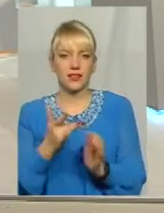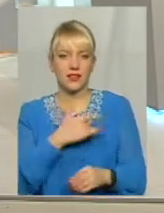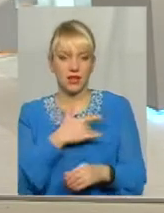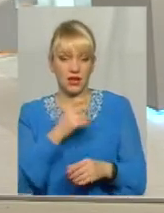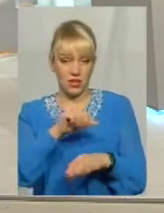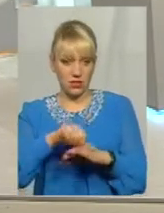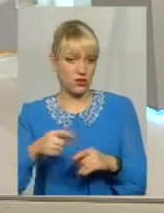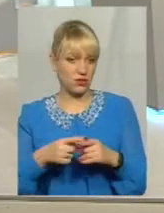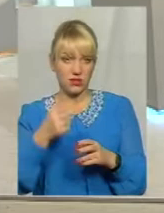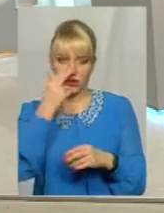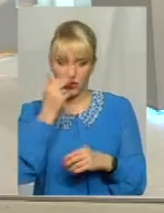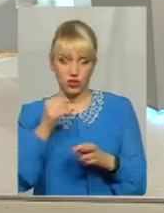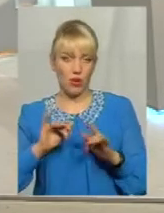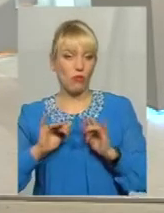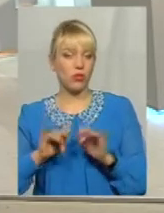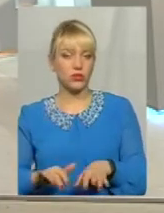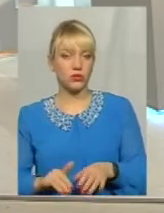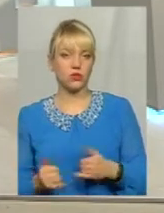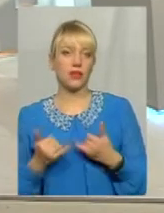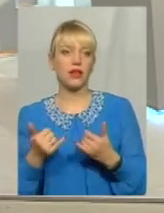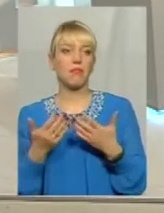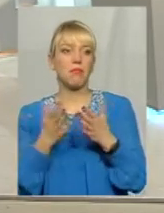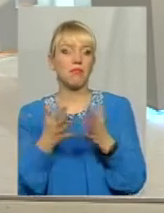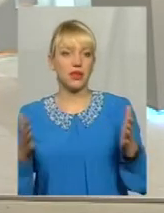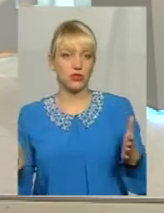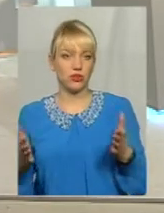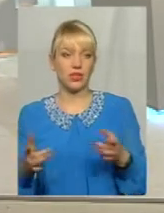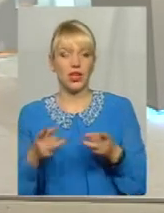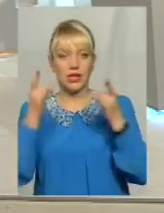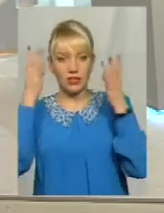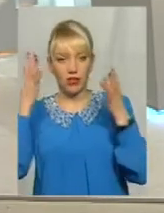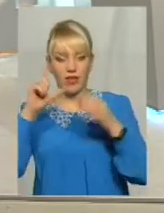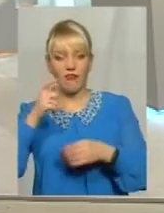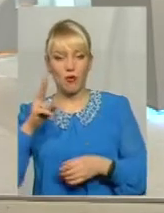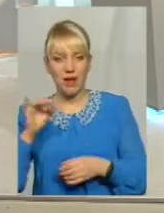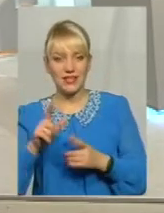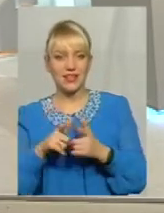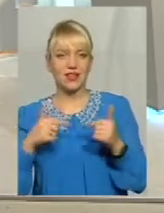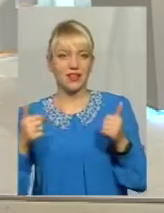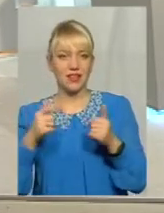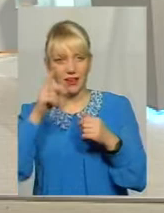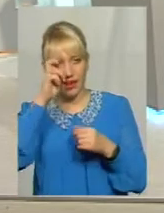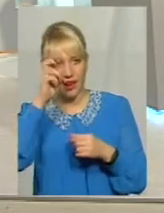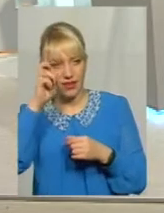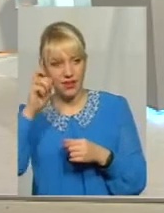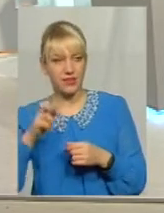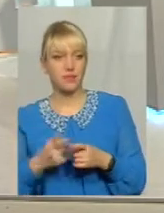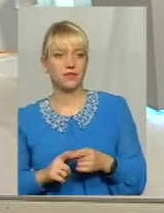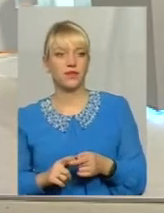це звична процедура для більшості цивілізованих європейських країн В нас теж, наші фахівці